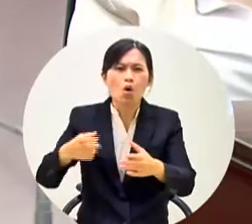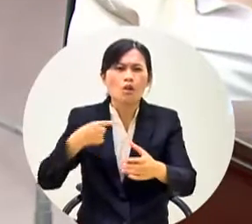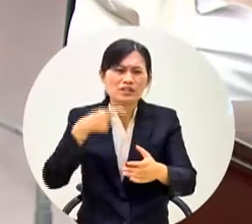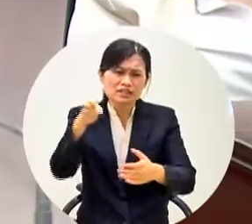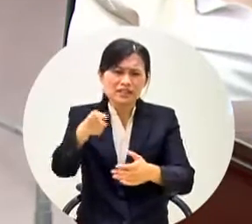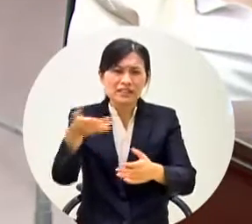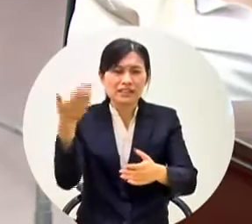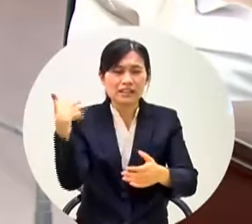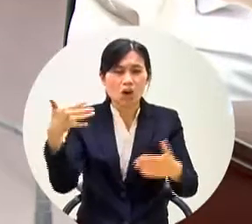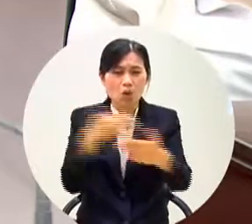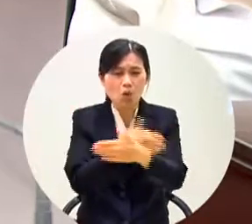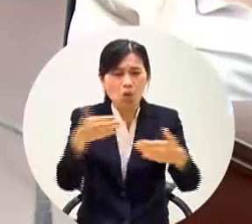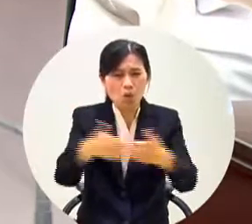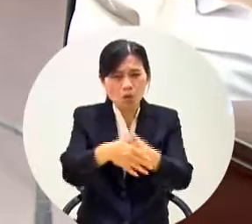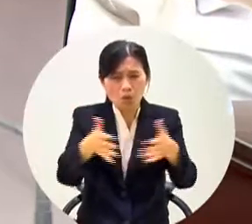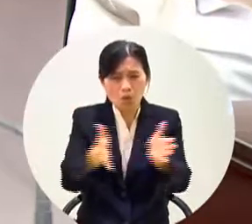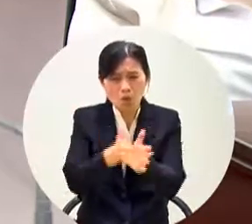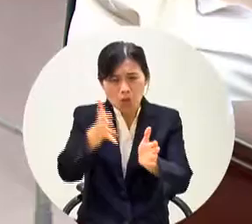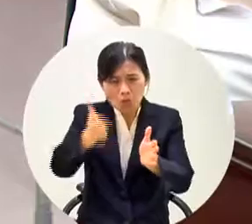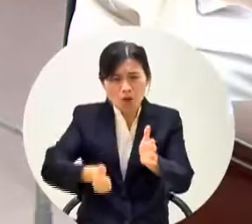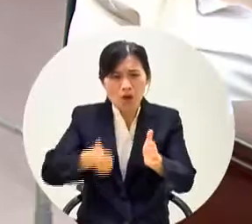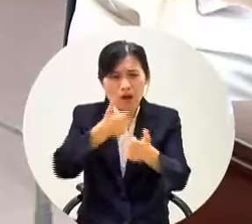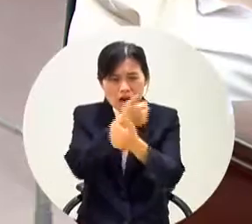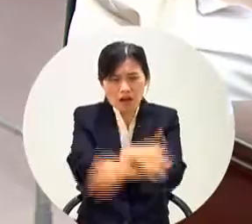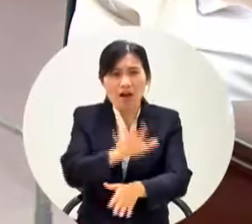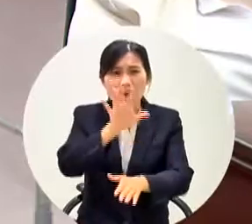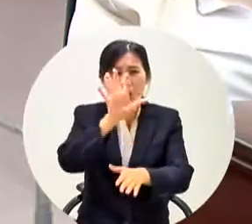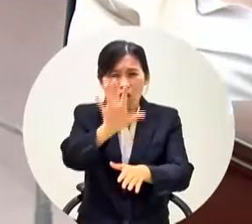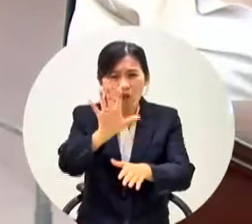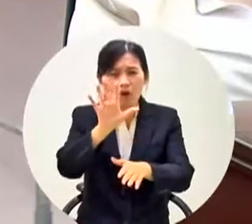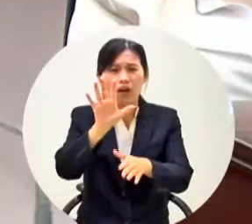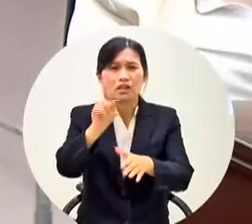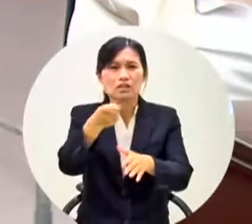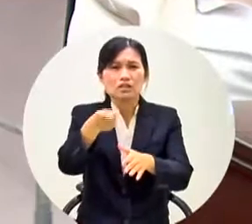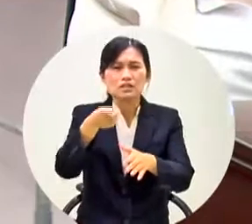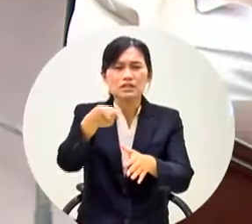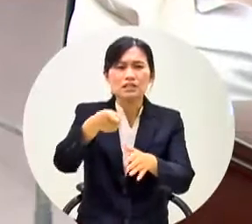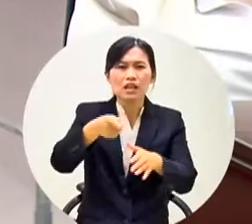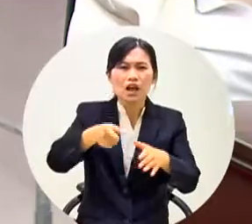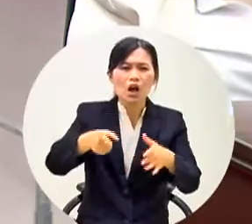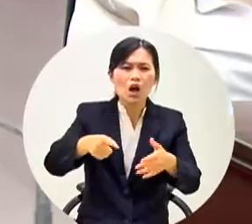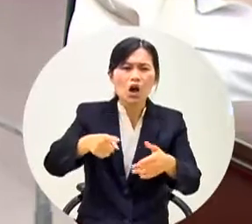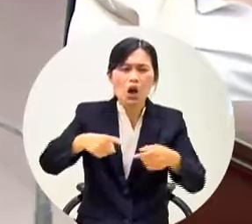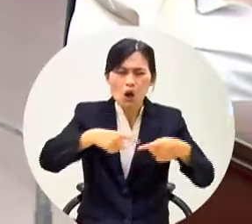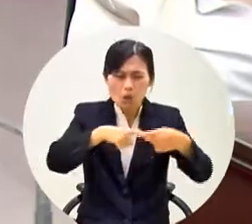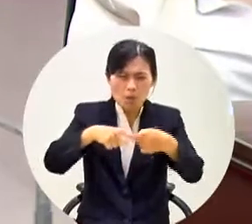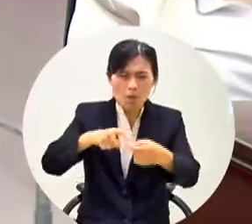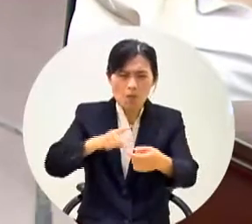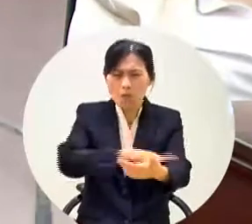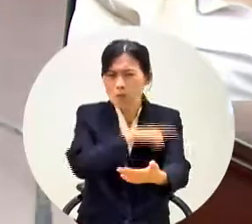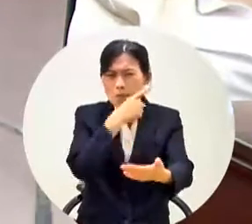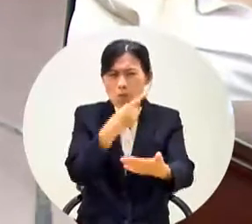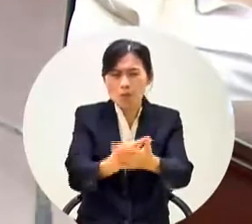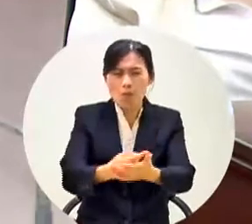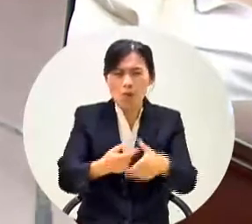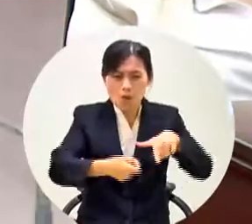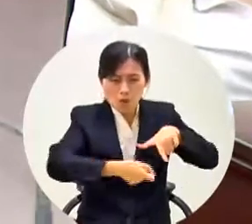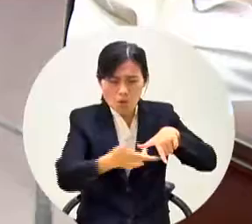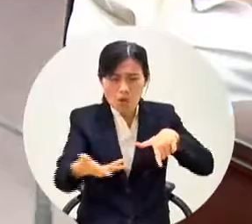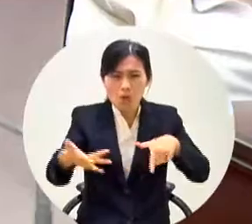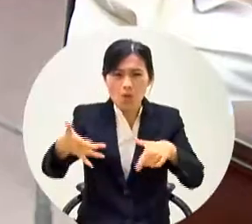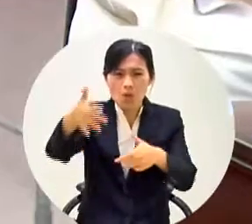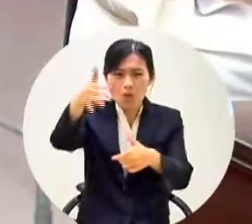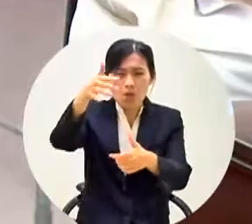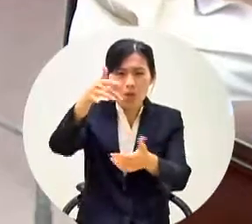你這個東西的採購案可以統一公開招標競價我保證你十八